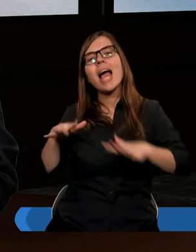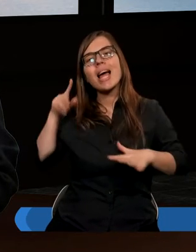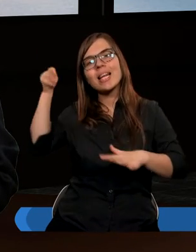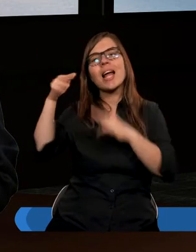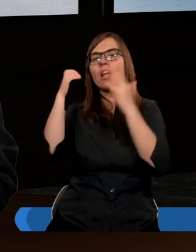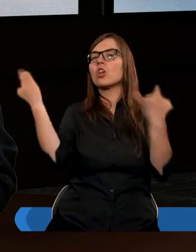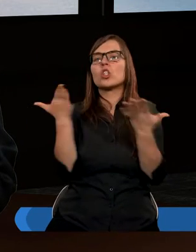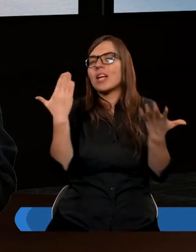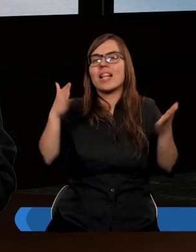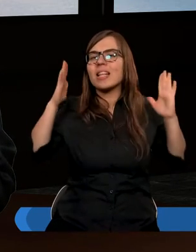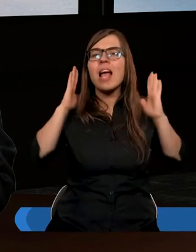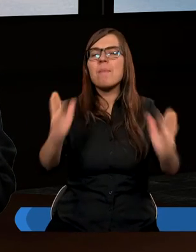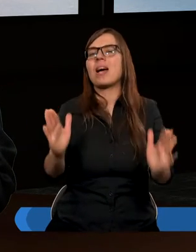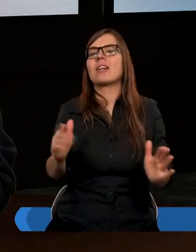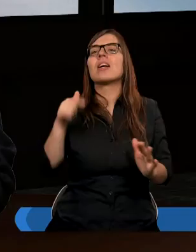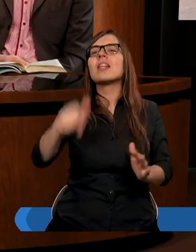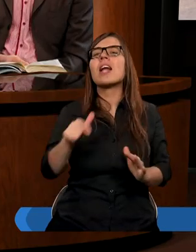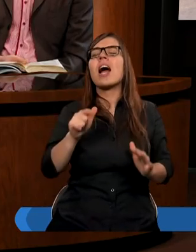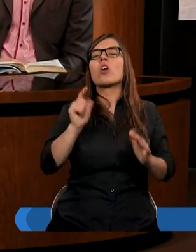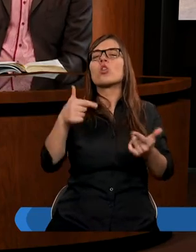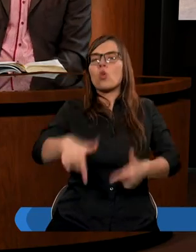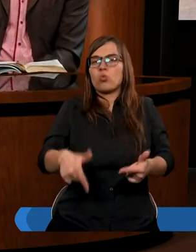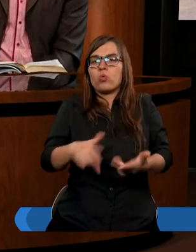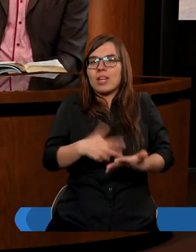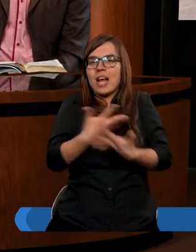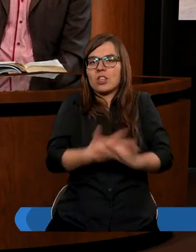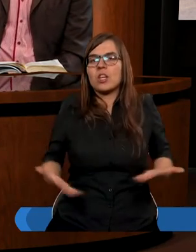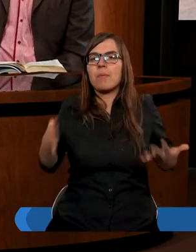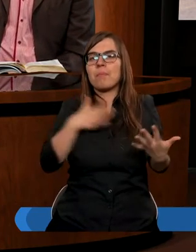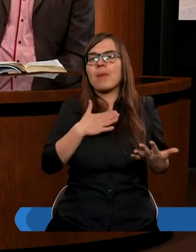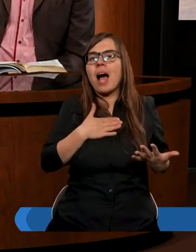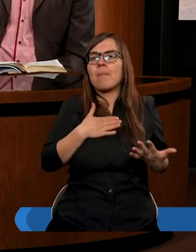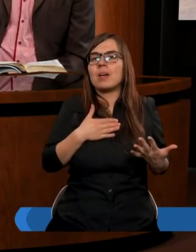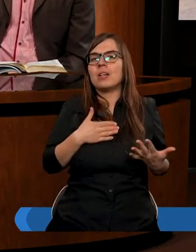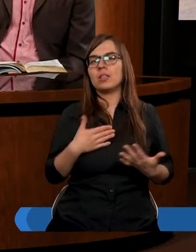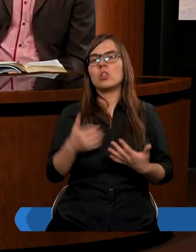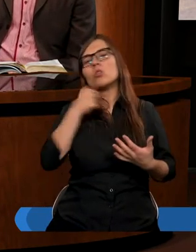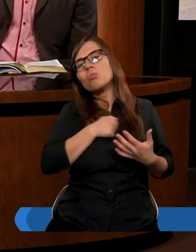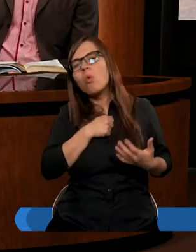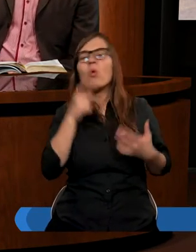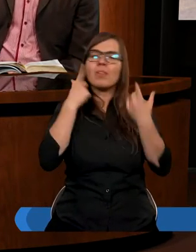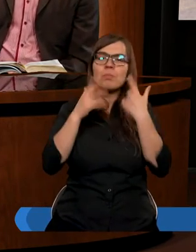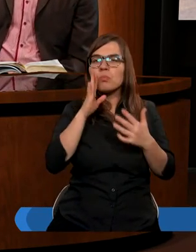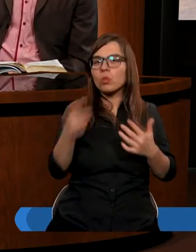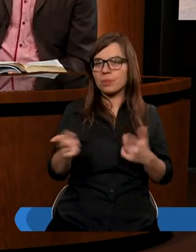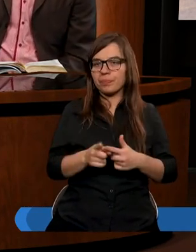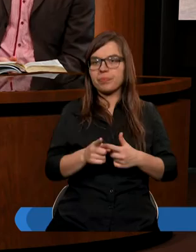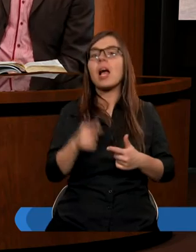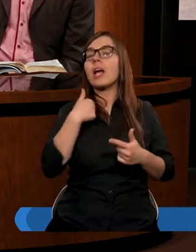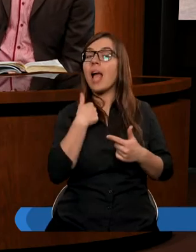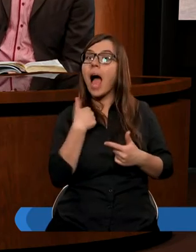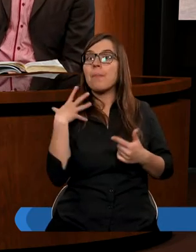gdzie nie będzie tego, na co jesteśmy dzisiaj narażeni tutaj na ziemi. Tak. Ja bym może